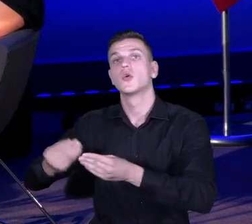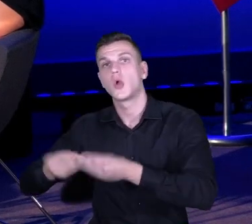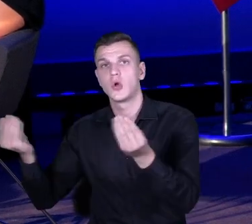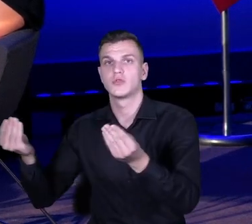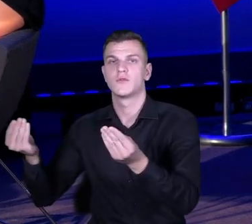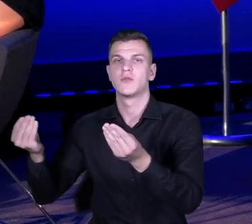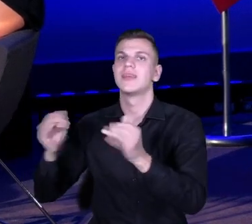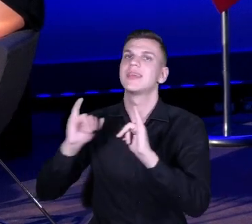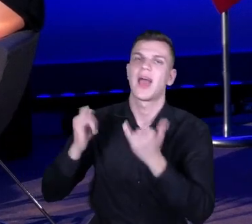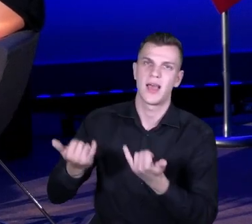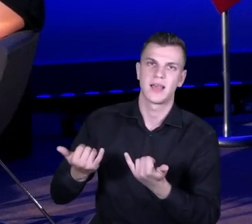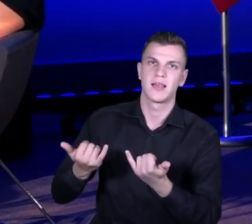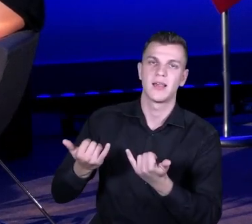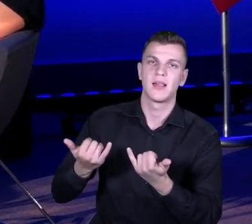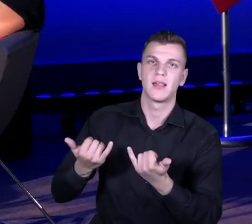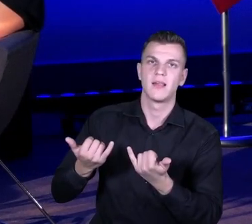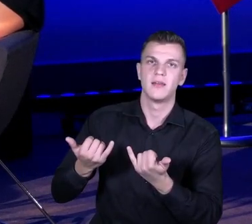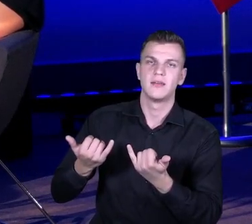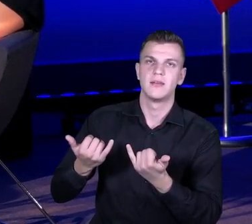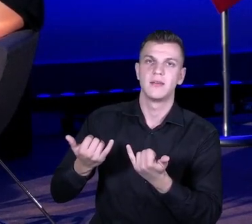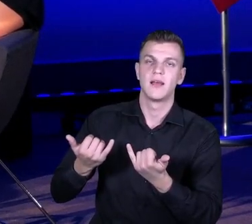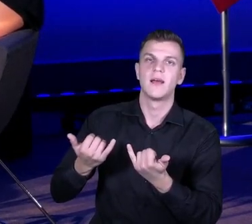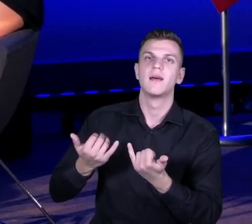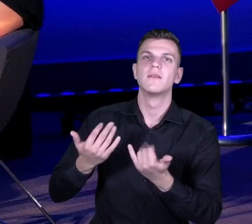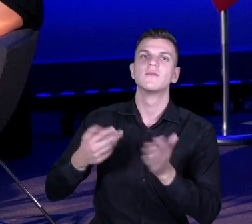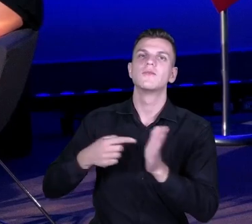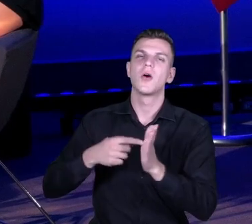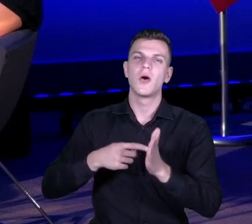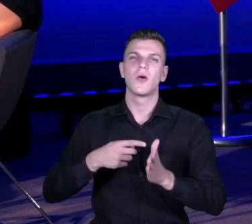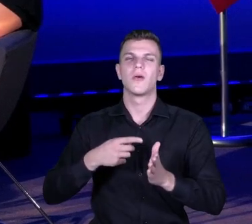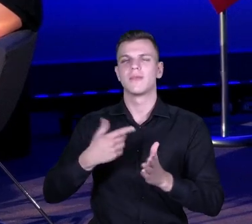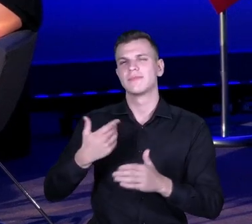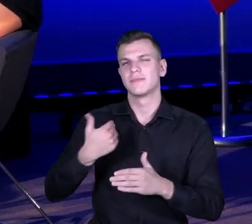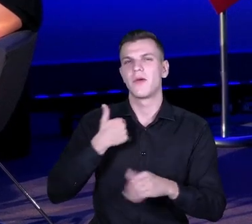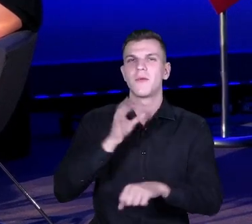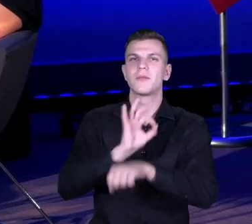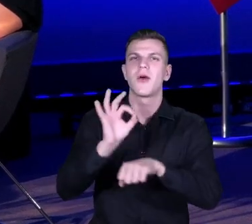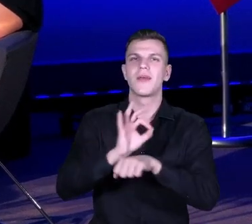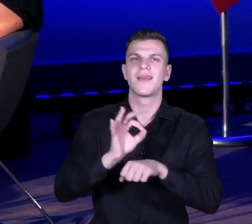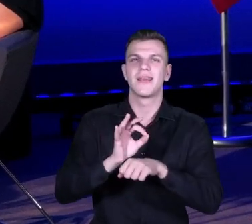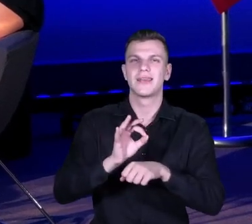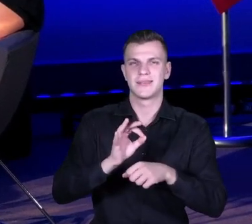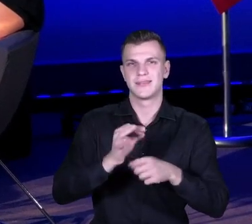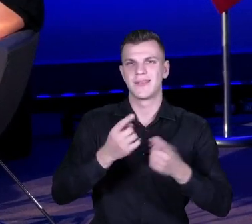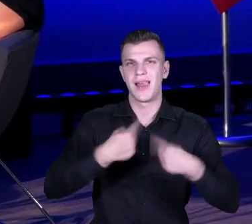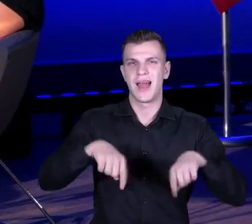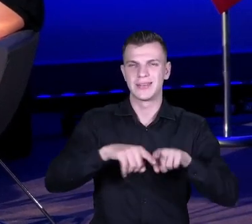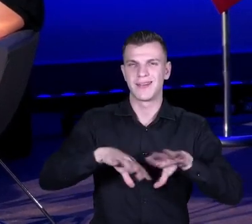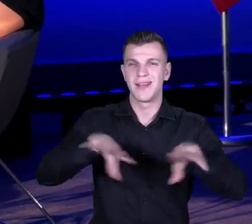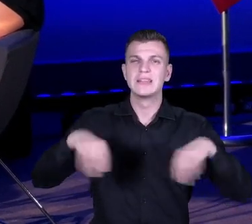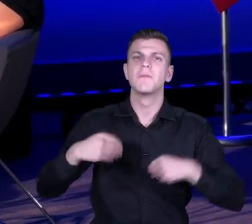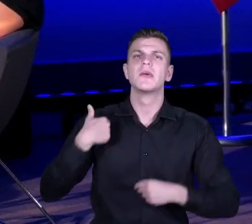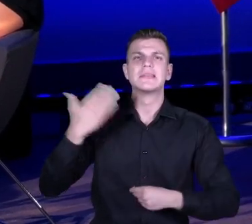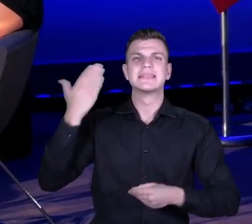takiego utwierdzenia, że to się sprawdza, ta nasza klasa projektowa, no na egzaminie ósmoklasisty,